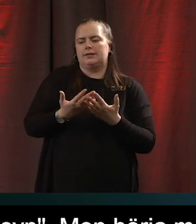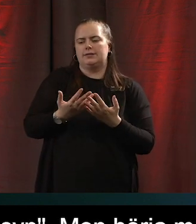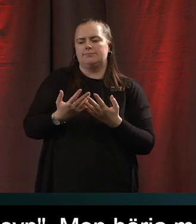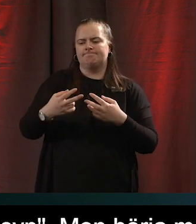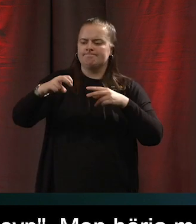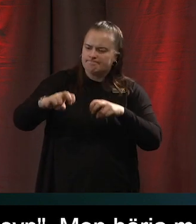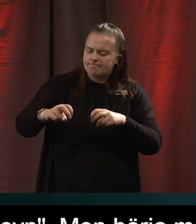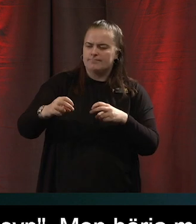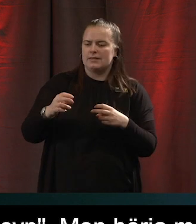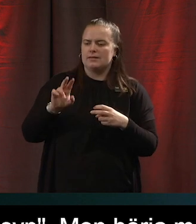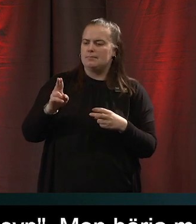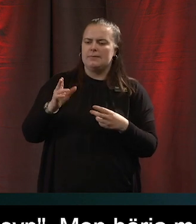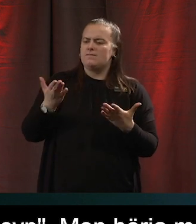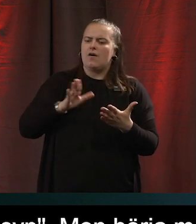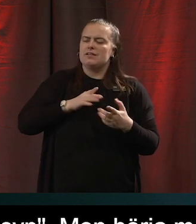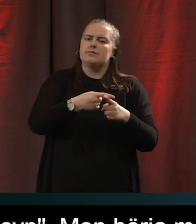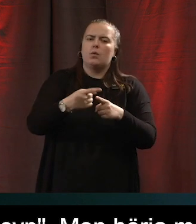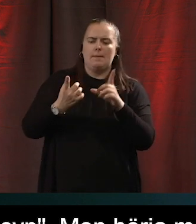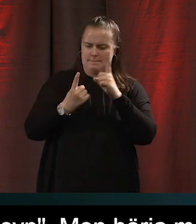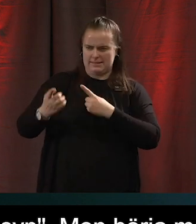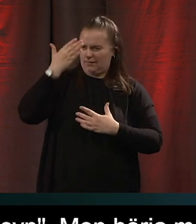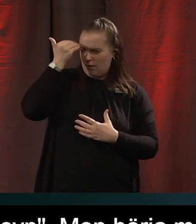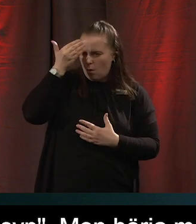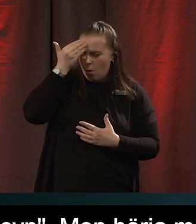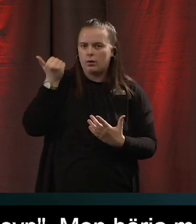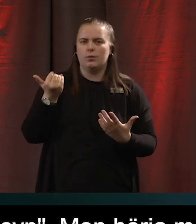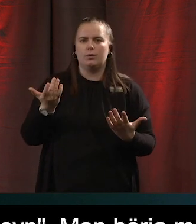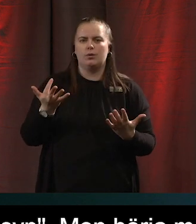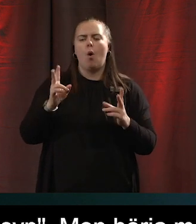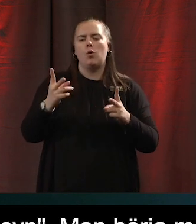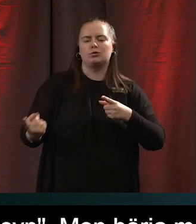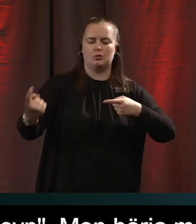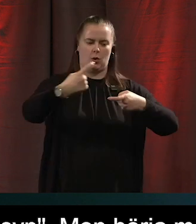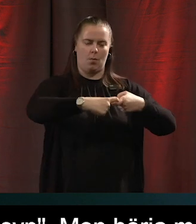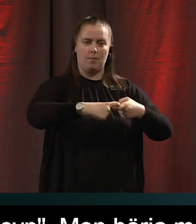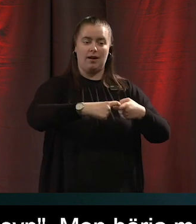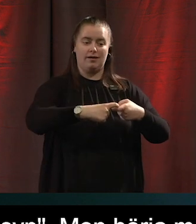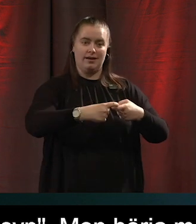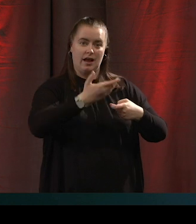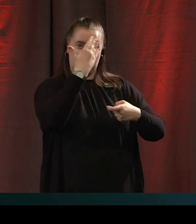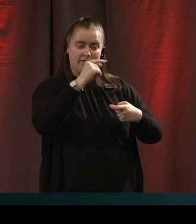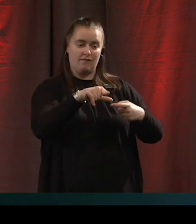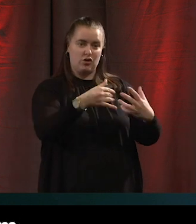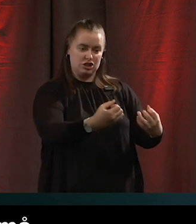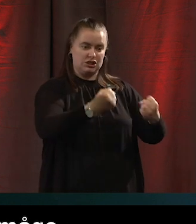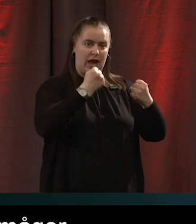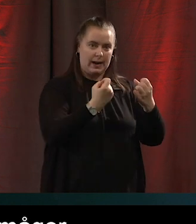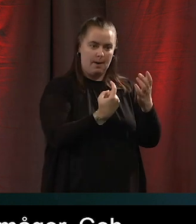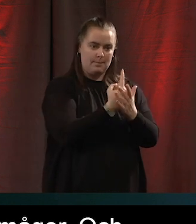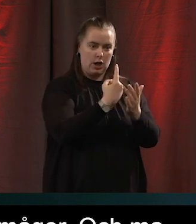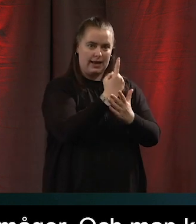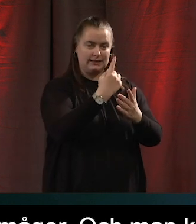för förmågor och inse sen till att man kan förstärka eller försvaga möjligheten att